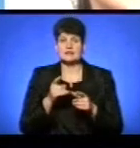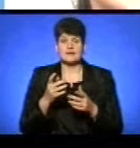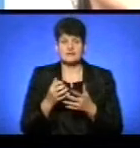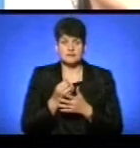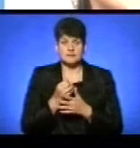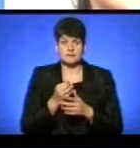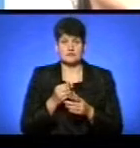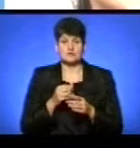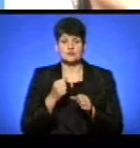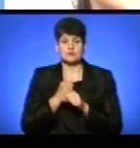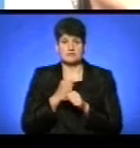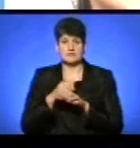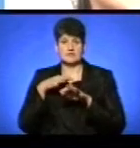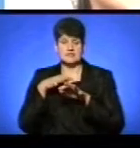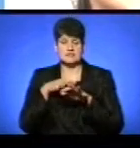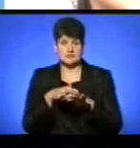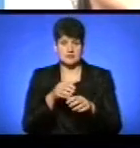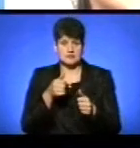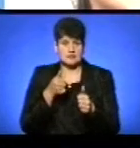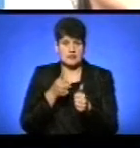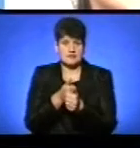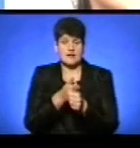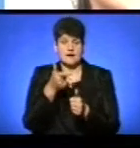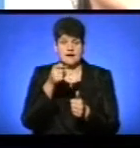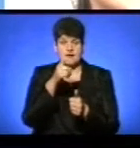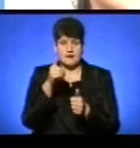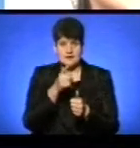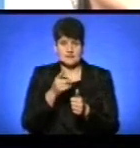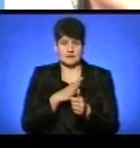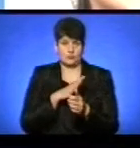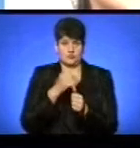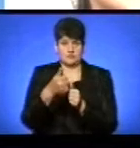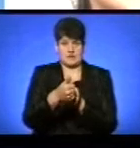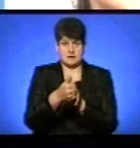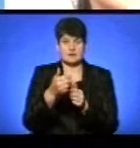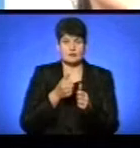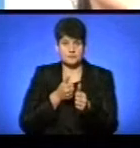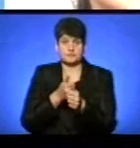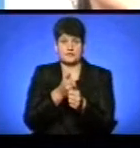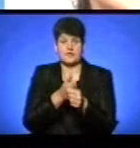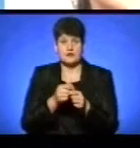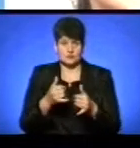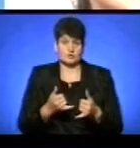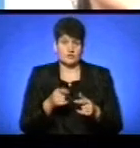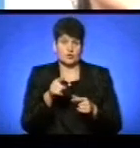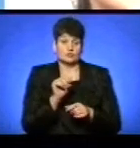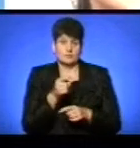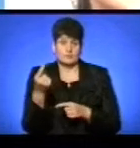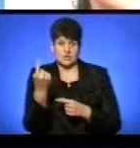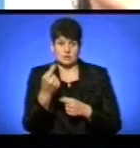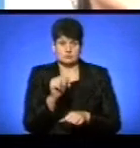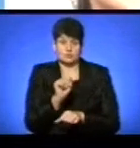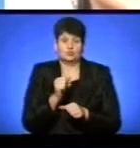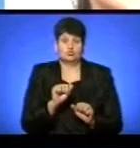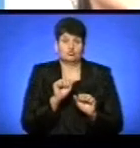засобами, дійснив зіткнення за автомобілем «Газ», який рухався попереду та зупинився для того, щоб надати перевагу в русі пішоходові,